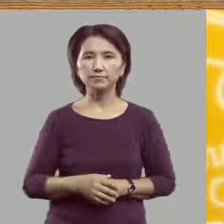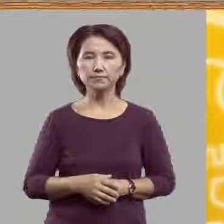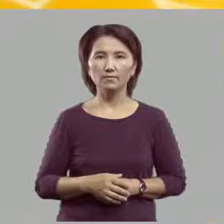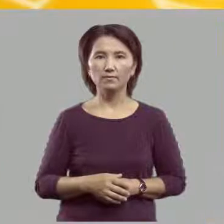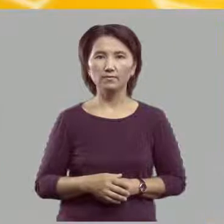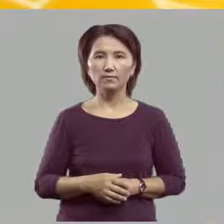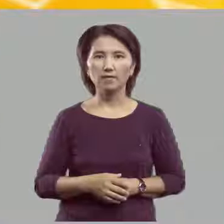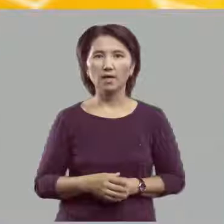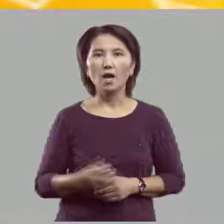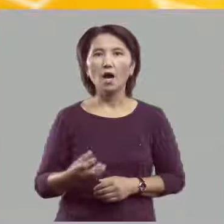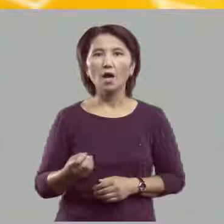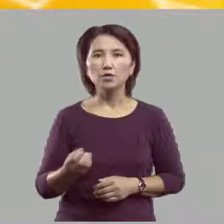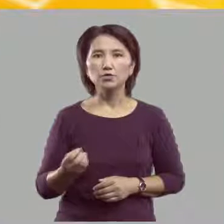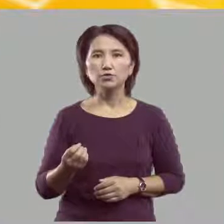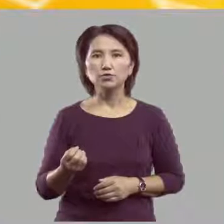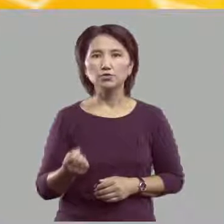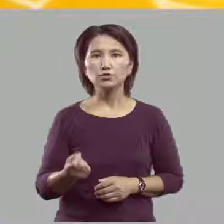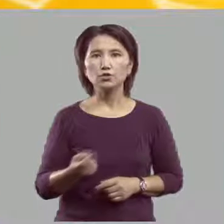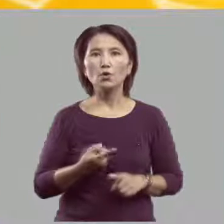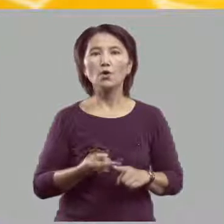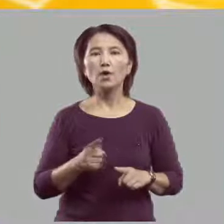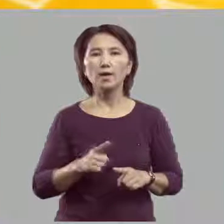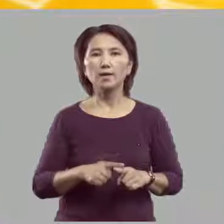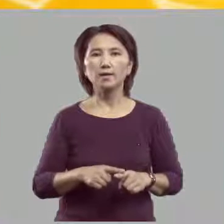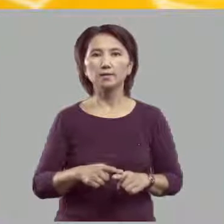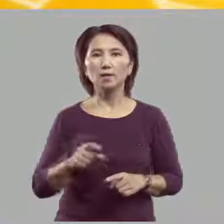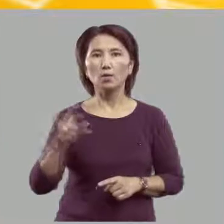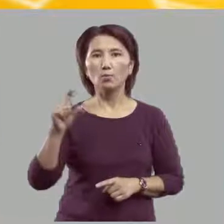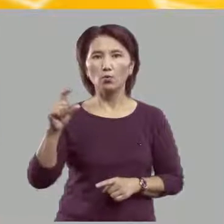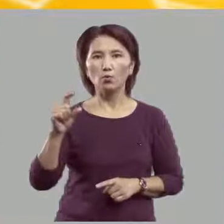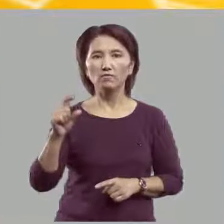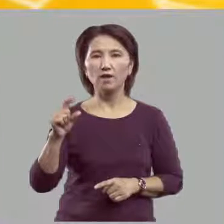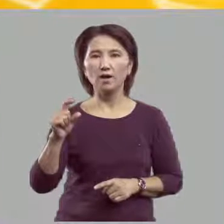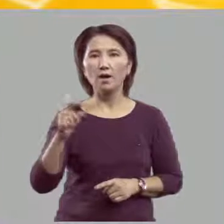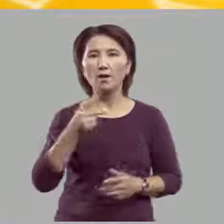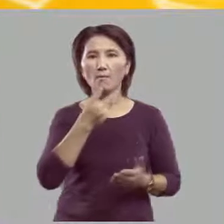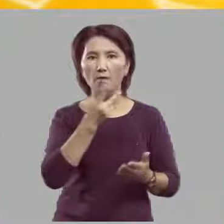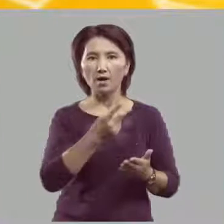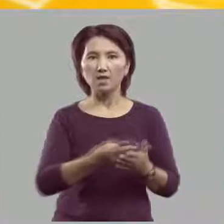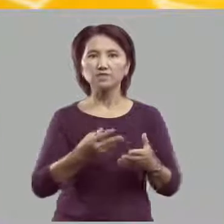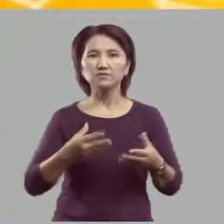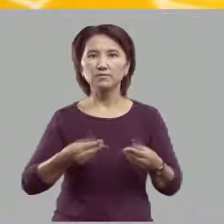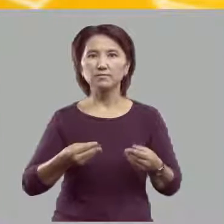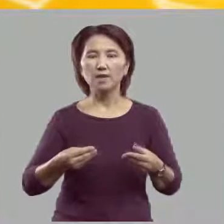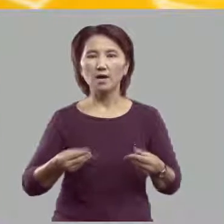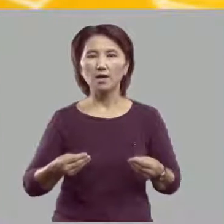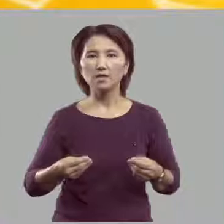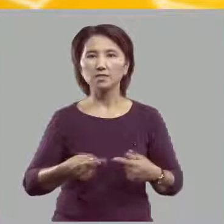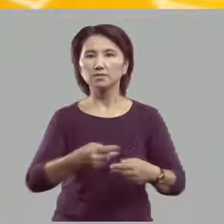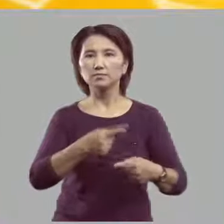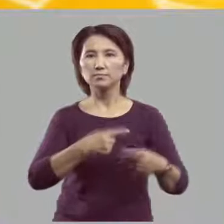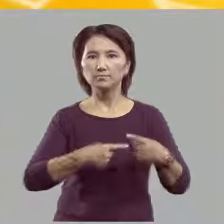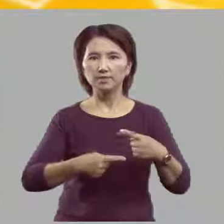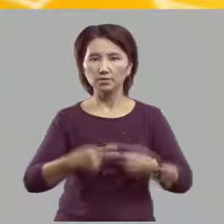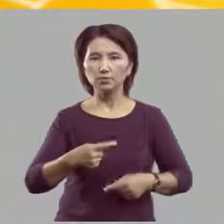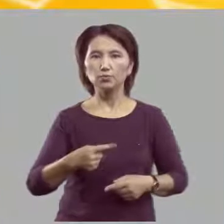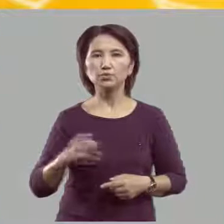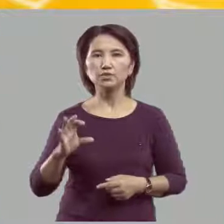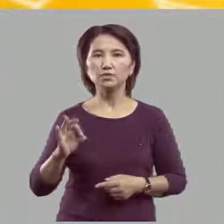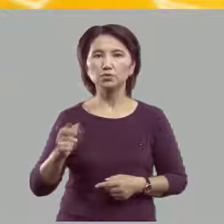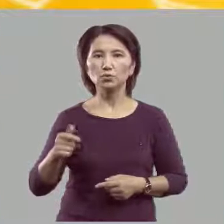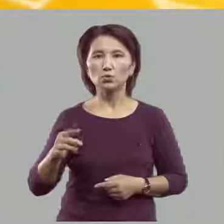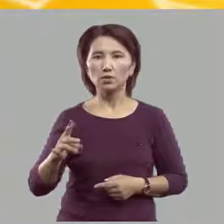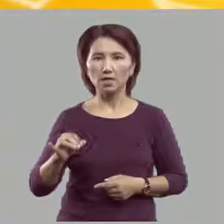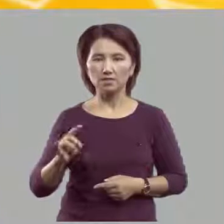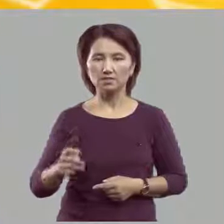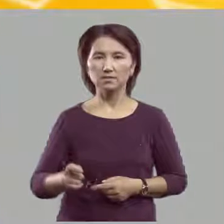А ещё эта буква показывает мягкость предыдущих согласных.